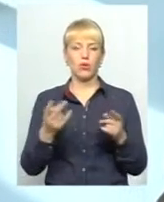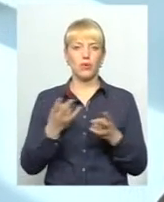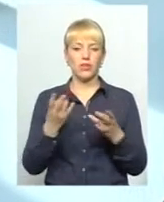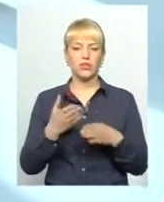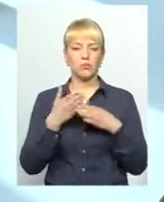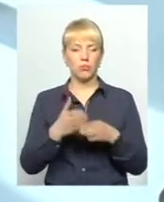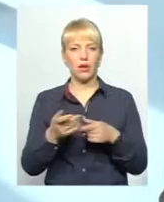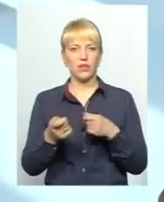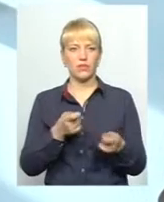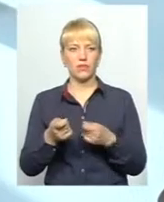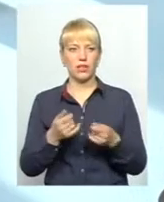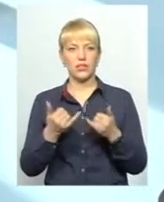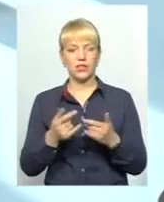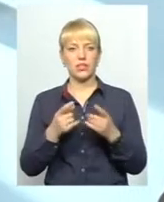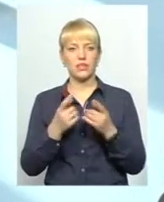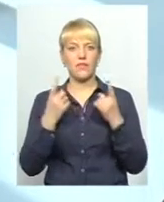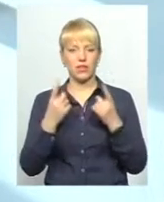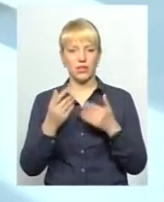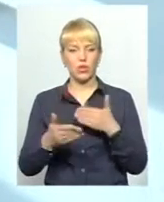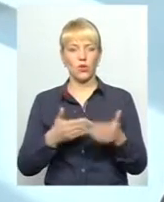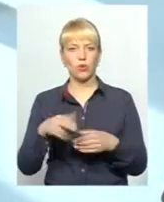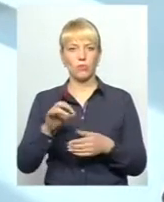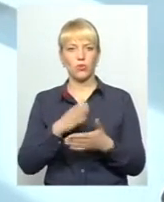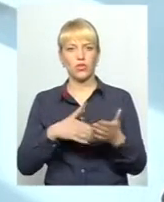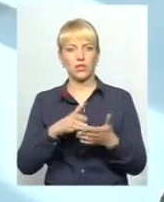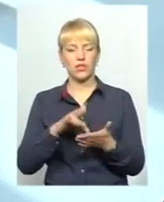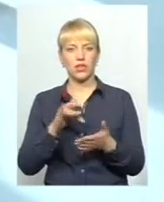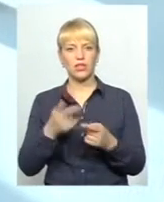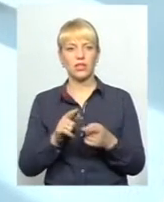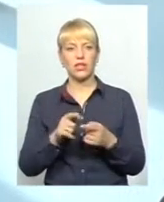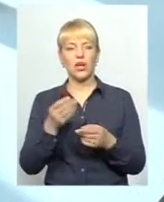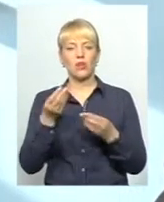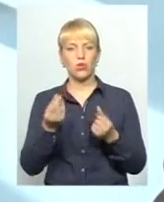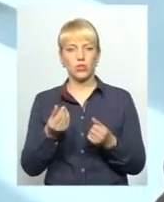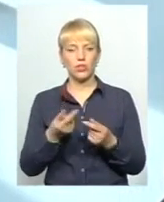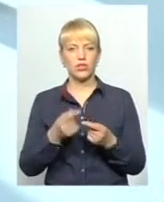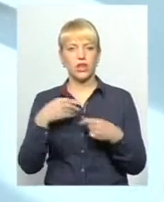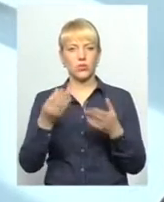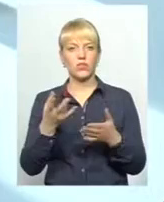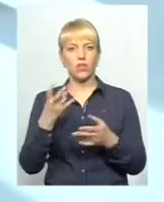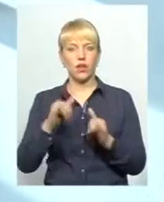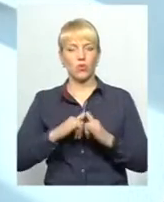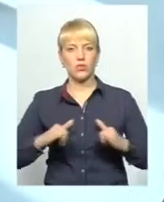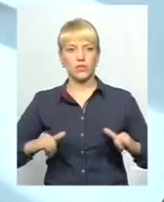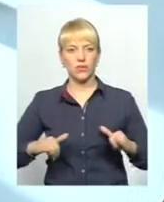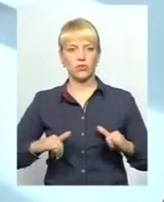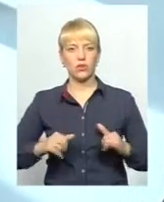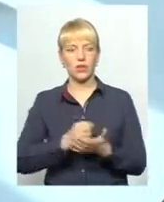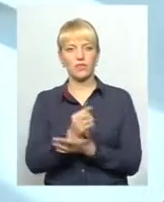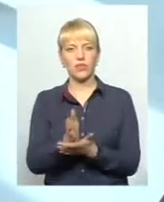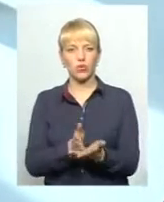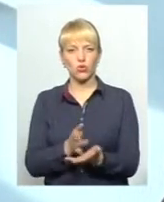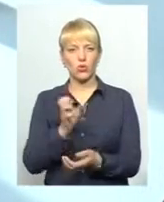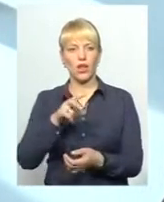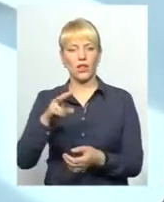влада. Вона зараз великі кроки по децентралізації, спущені фінанси, даються на розвиток інфраструктури,